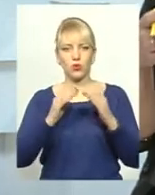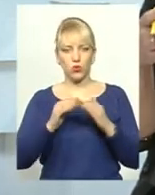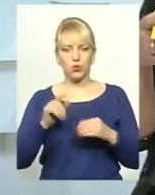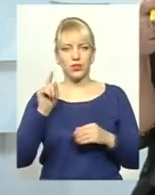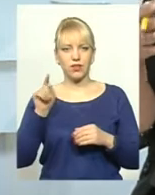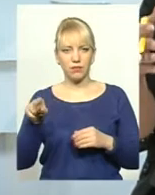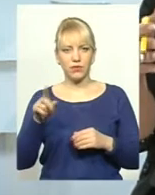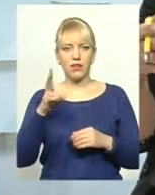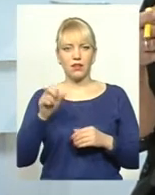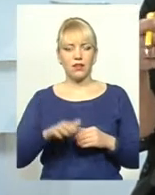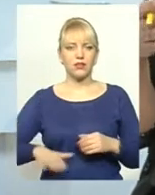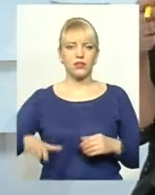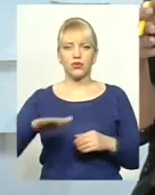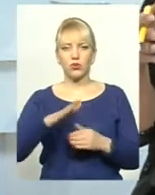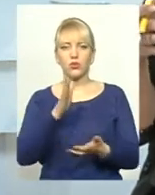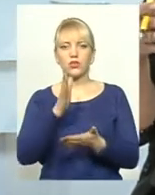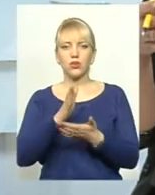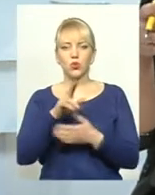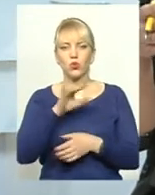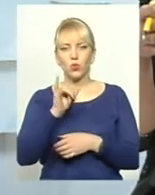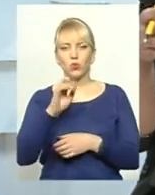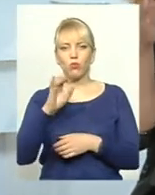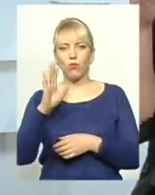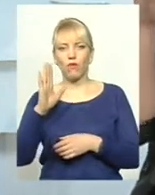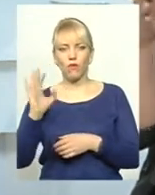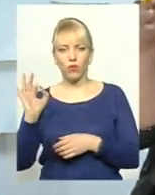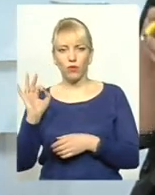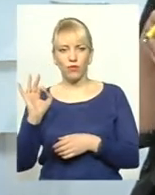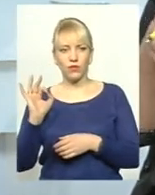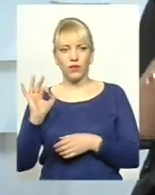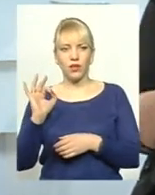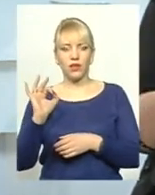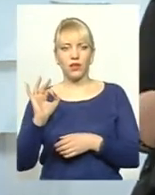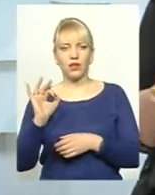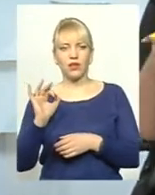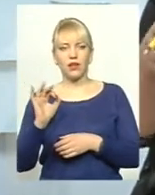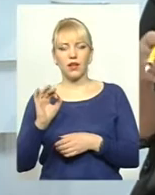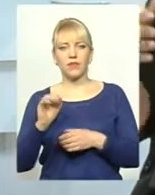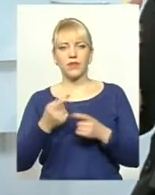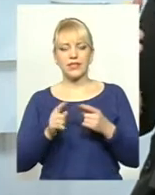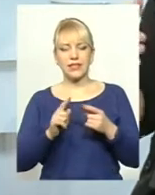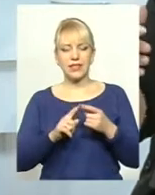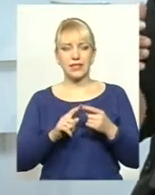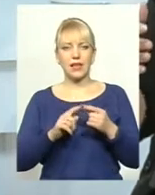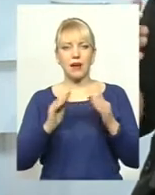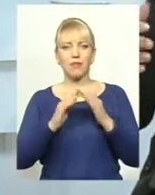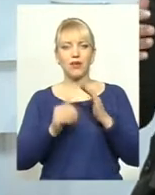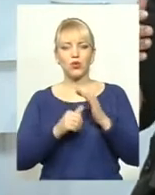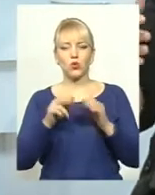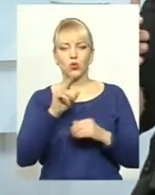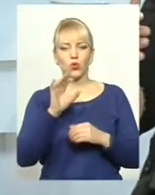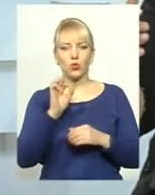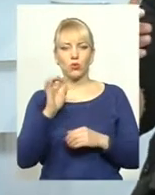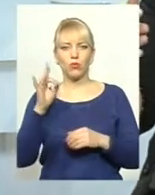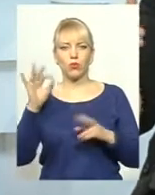там, на території, де знаходиться в Дубово, зараз Дубово, так, притулок Добро, біля нього через